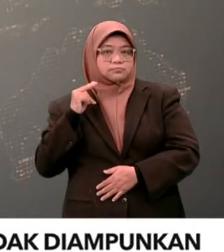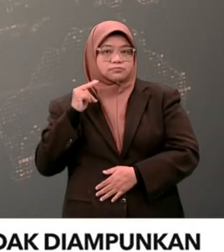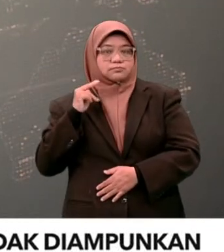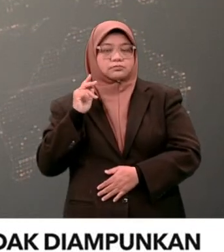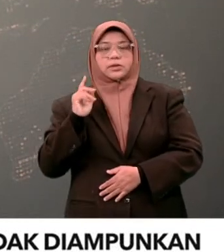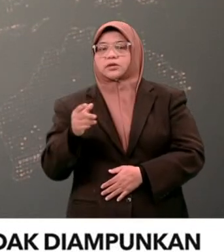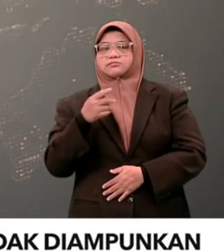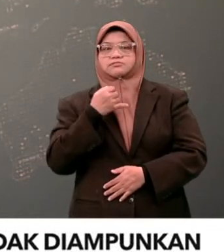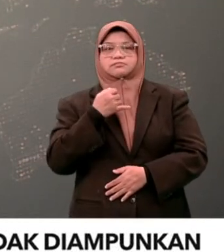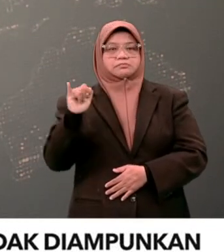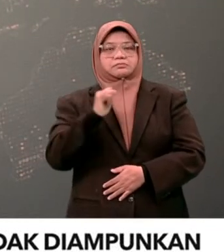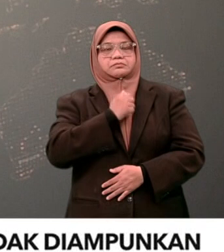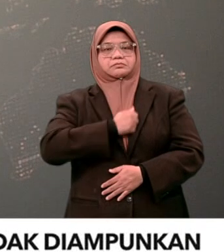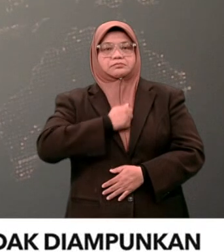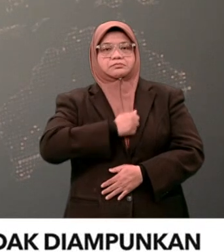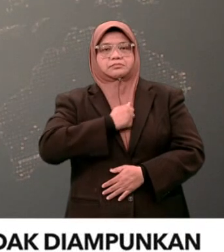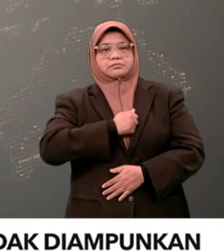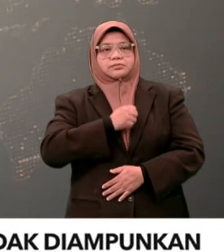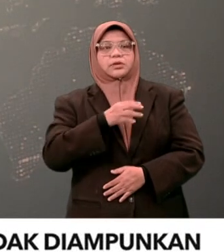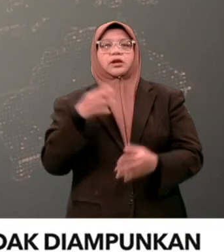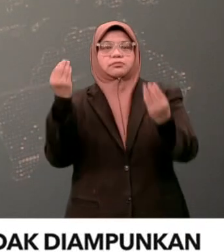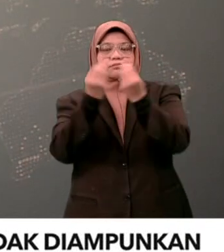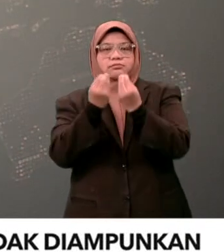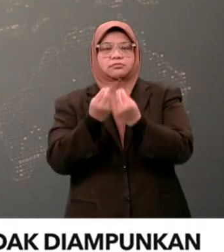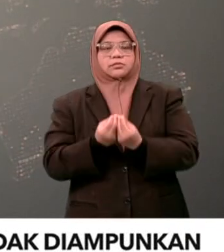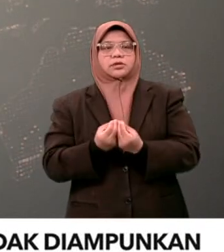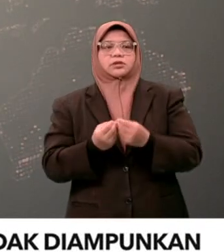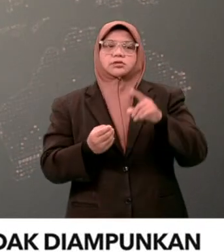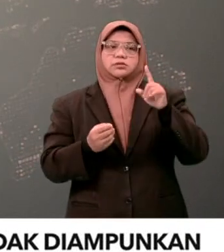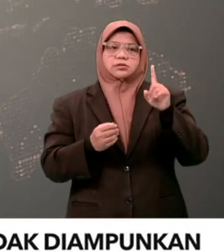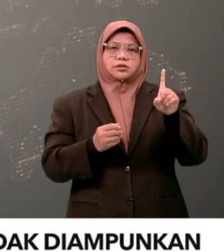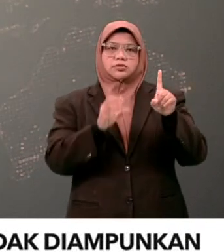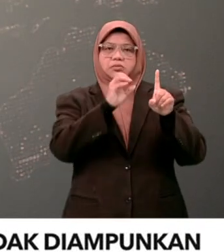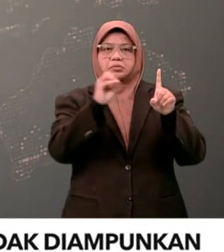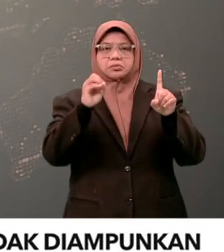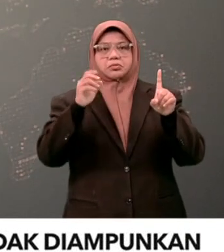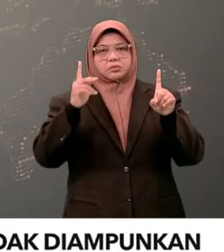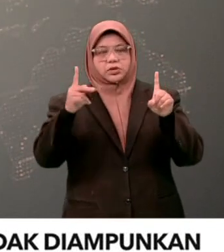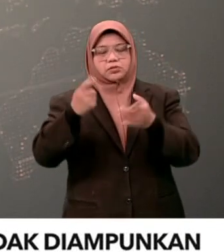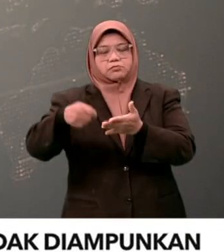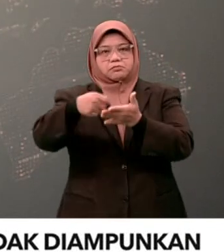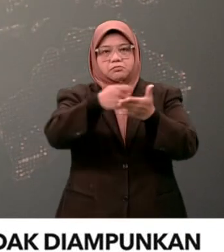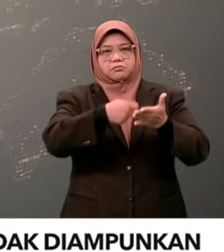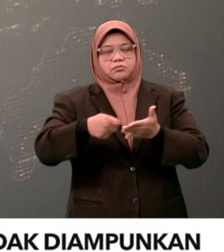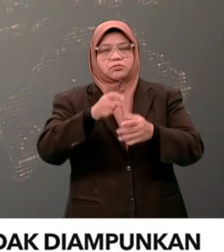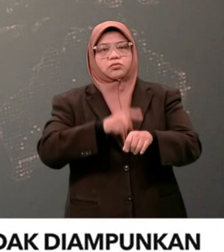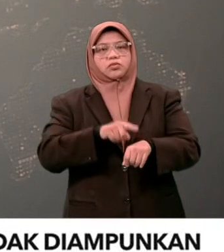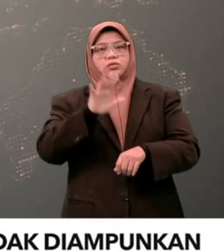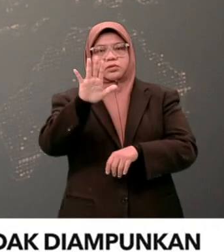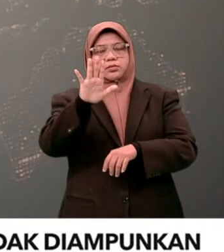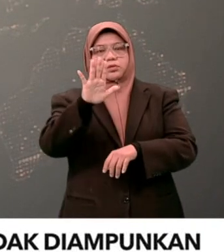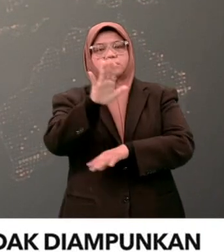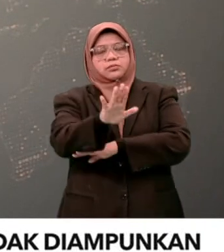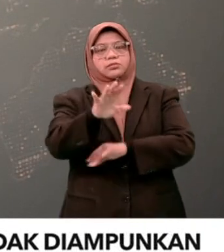tidak wajar diampunkan, kini mencecah lebih 100,000 tanda tangan sehingga pukul 5 petang Jumaat.